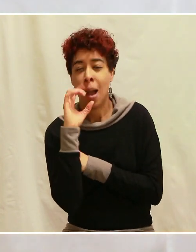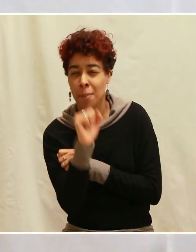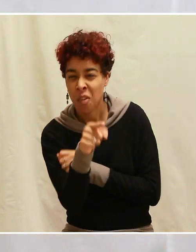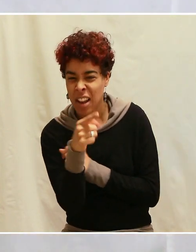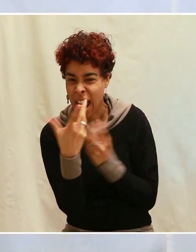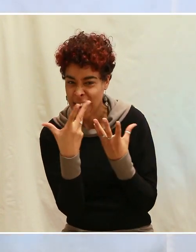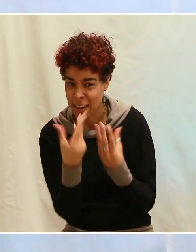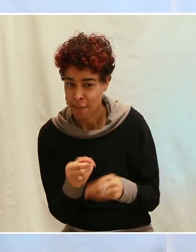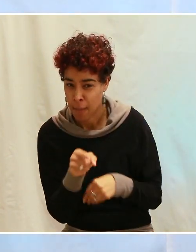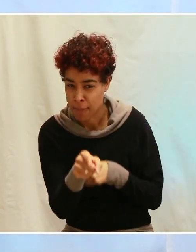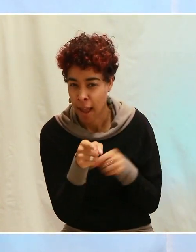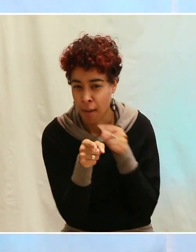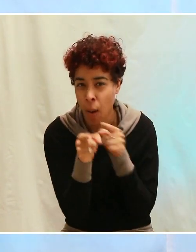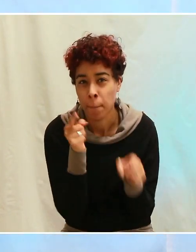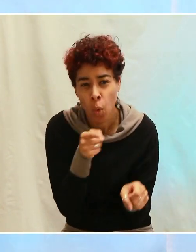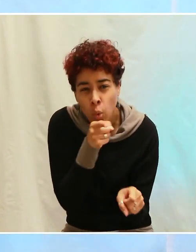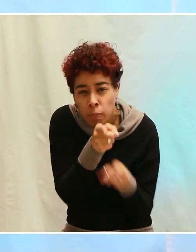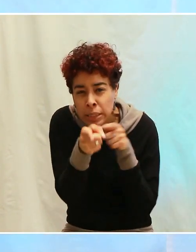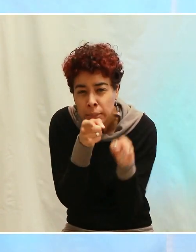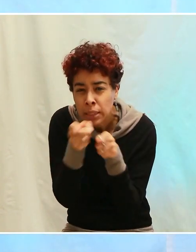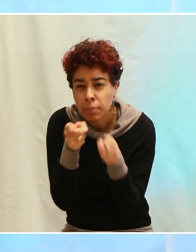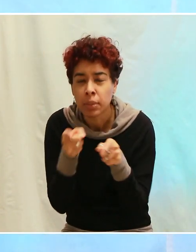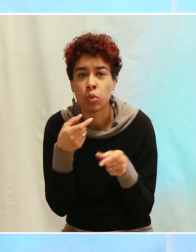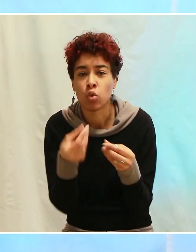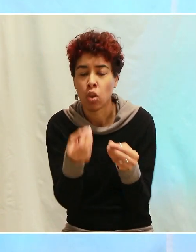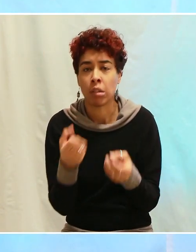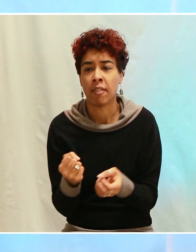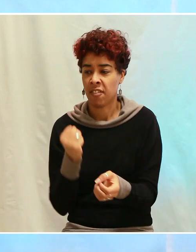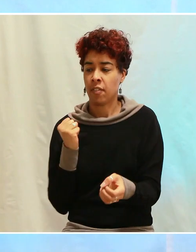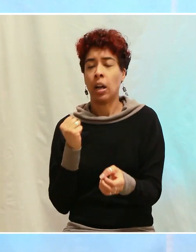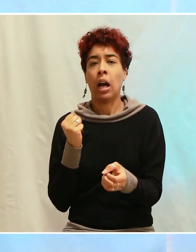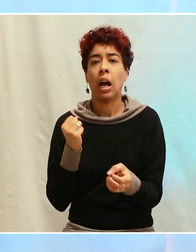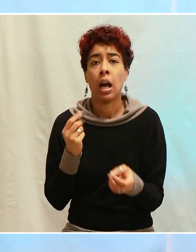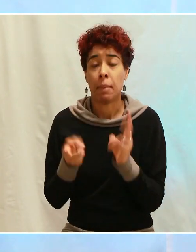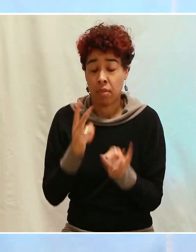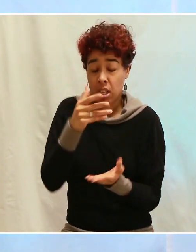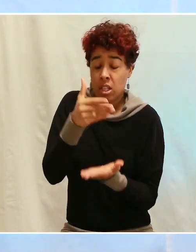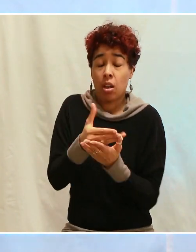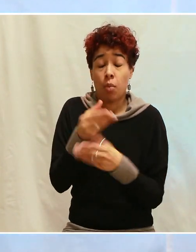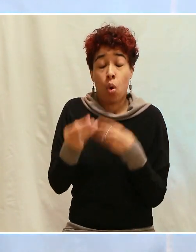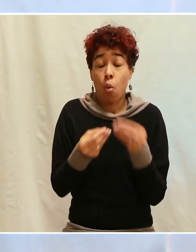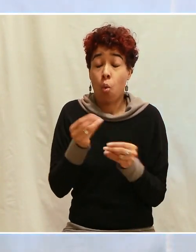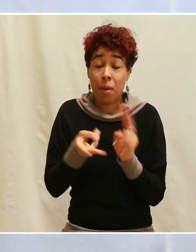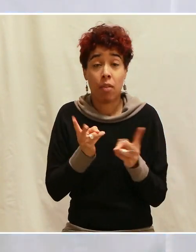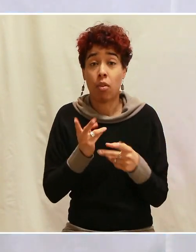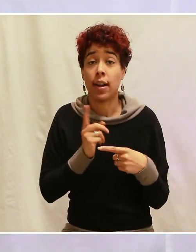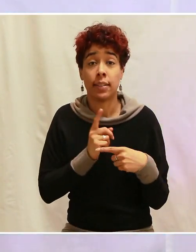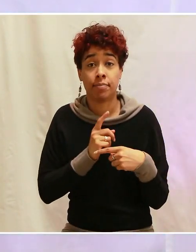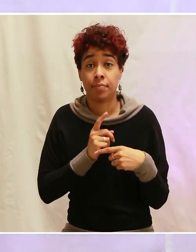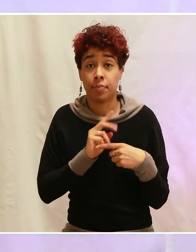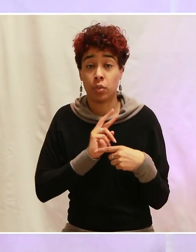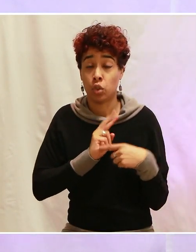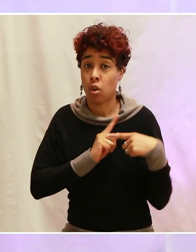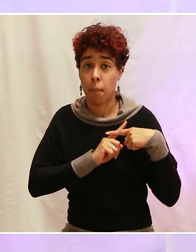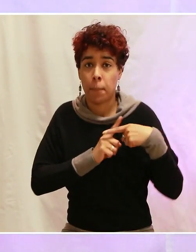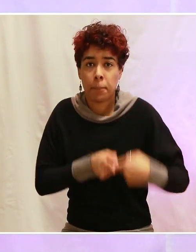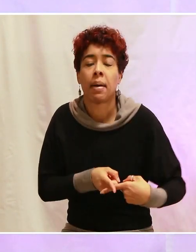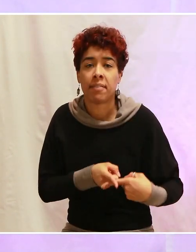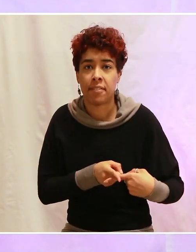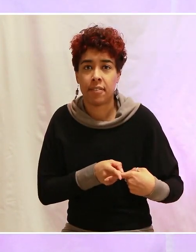cœur et à te faire soit arrêter, soit freiner, ou même stopper. Et même parfois, malheureusement, on le voit même dans les Écritures, faire demi-tour.